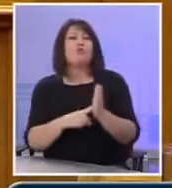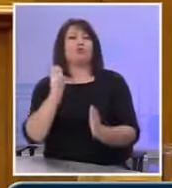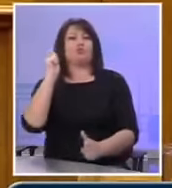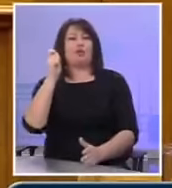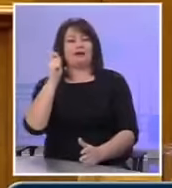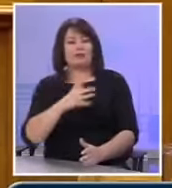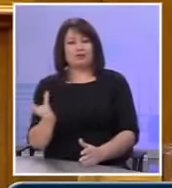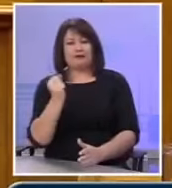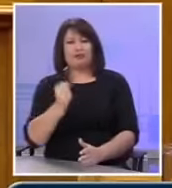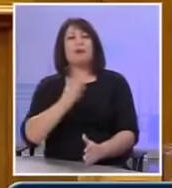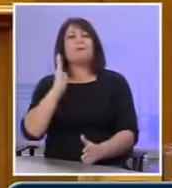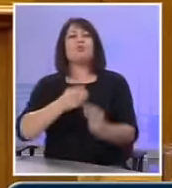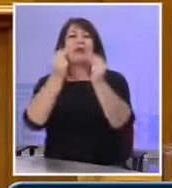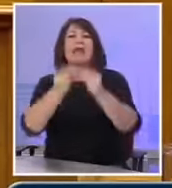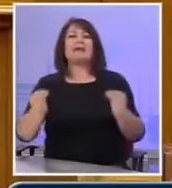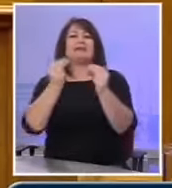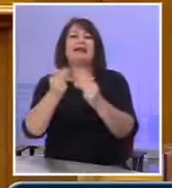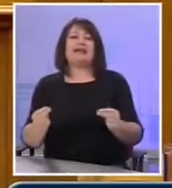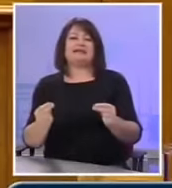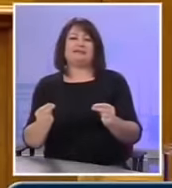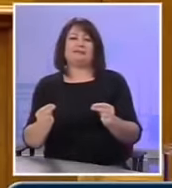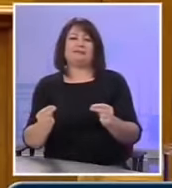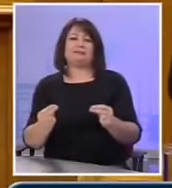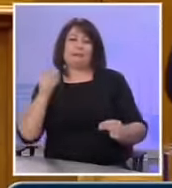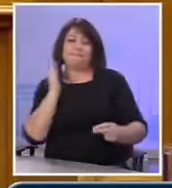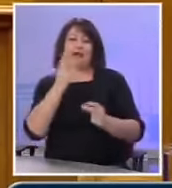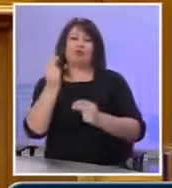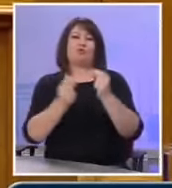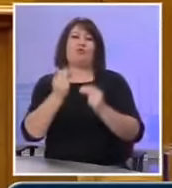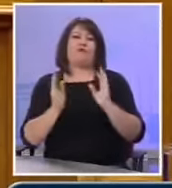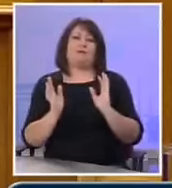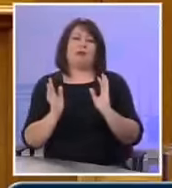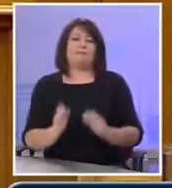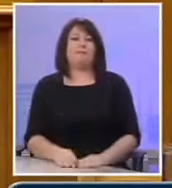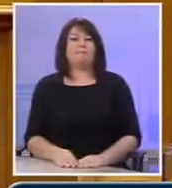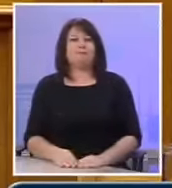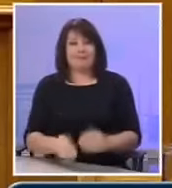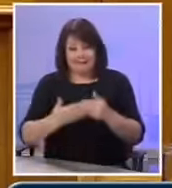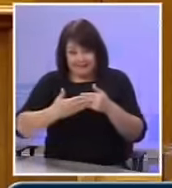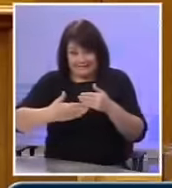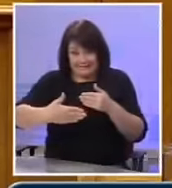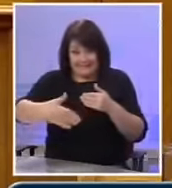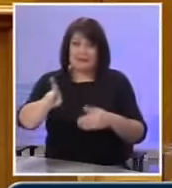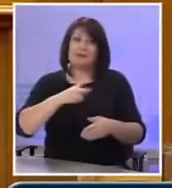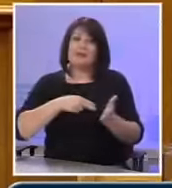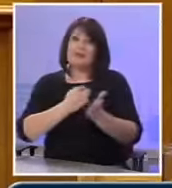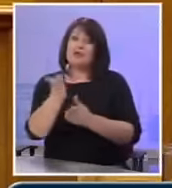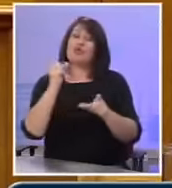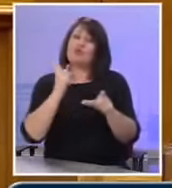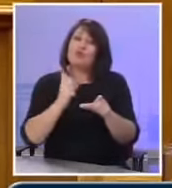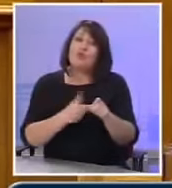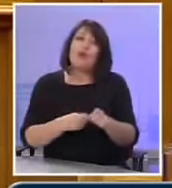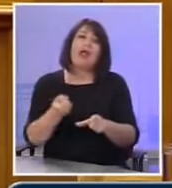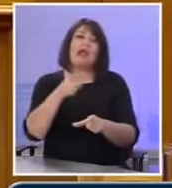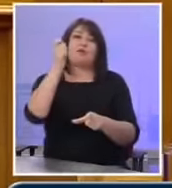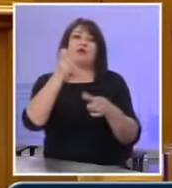που απαντάνε στο πρόβλημα που μπορούν να απαντήσουν. Έν διάμεσα έχει απόλυτο δίκιο και το ΚΚΕ και